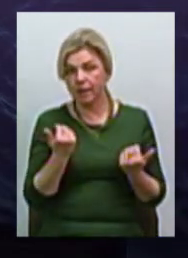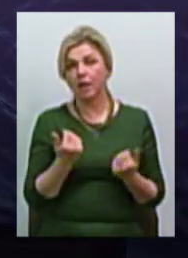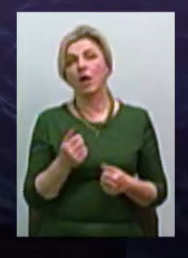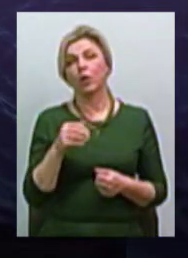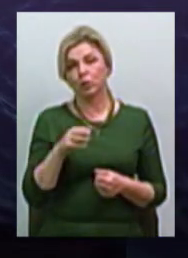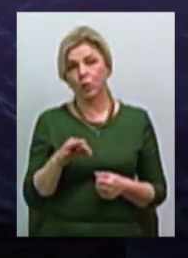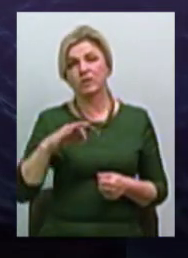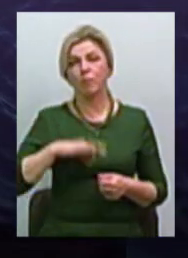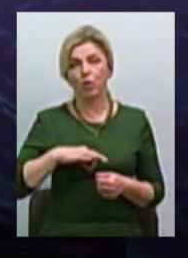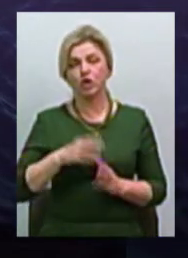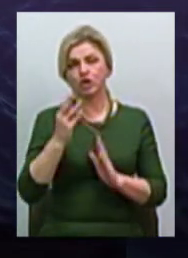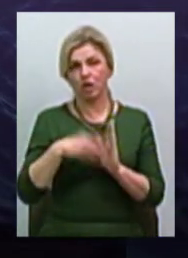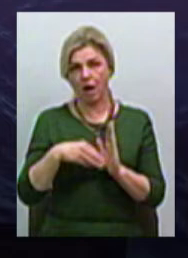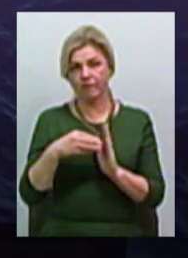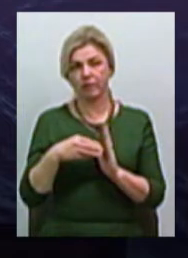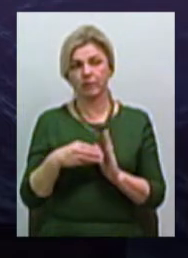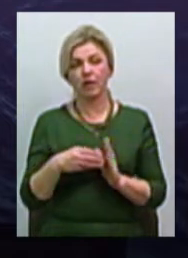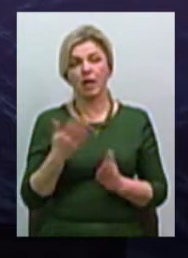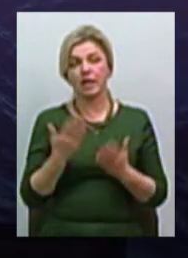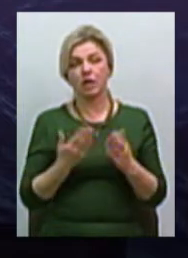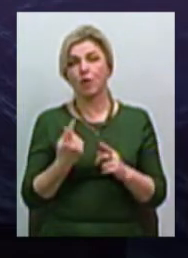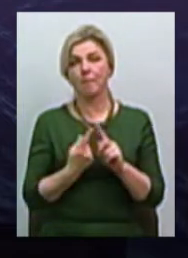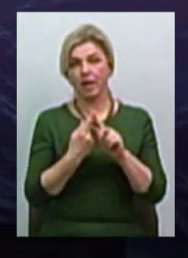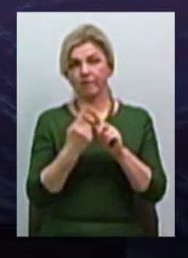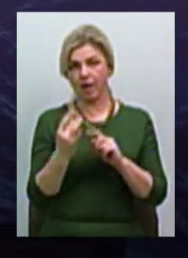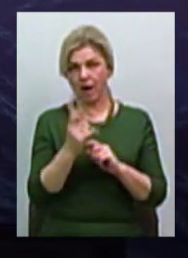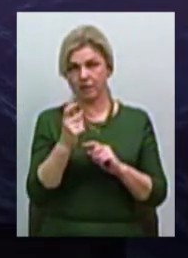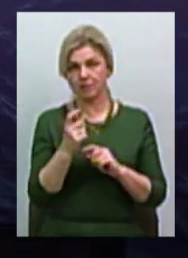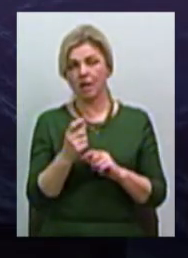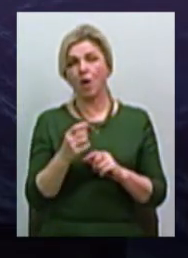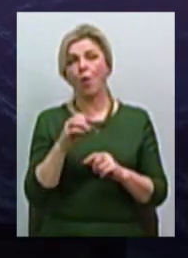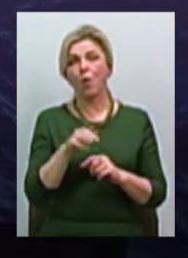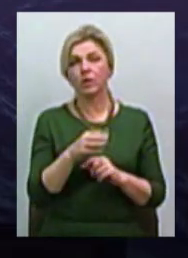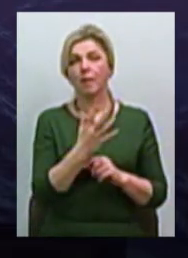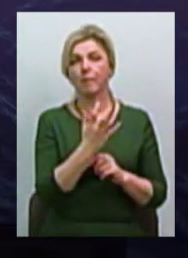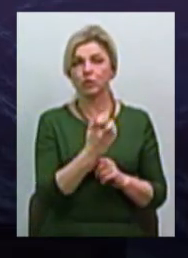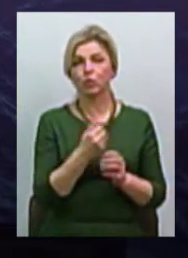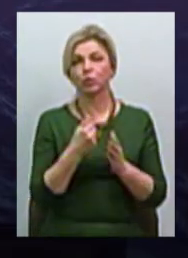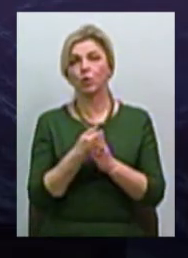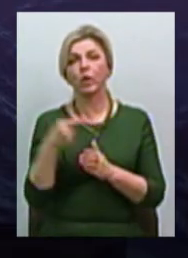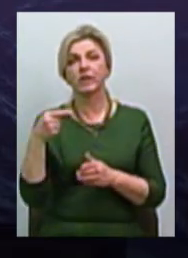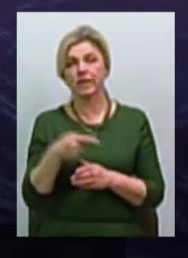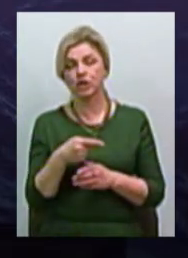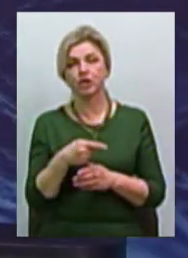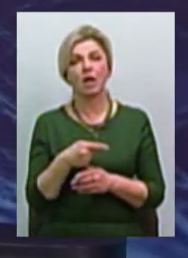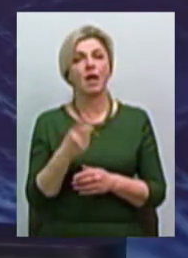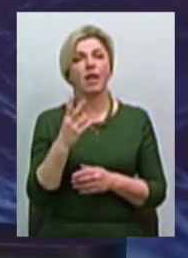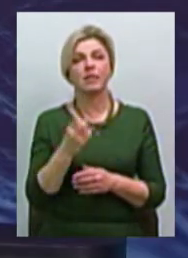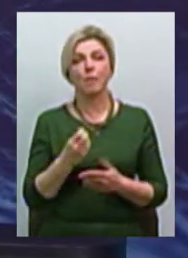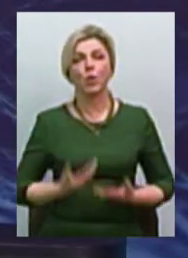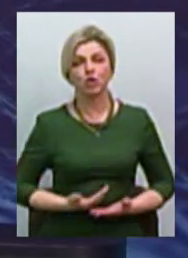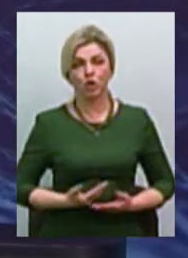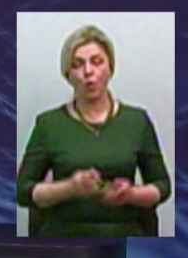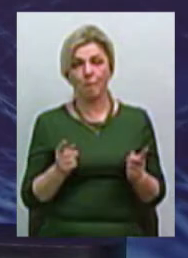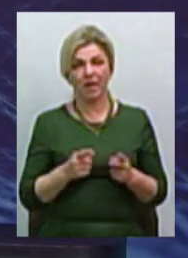вживаються відповідні штрафні санкції. Якщо це перший раз, то це від 500 до 1000 неподаткованих прожиткових